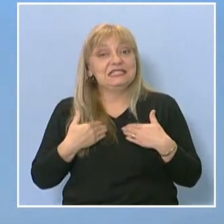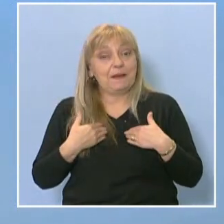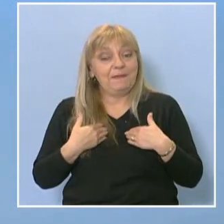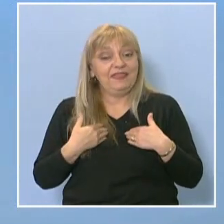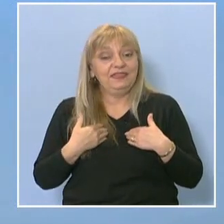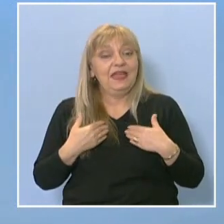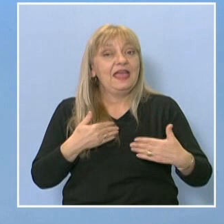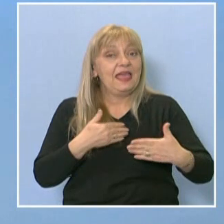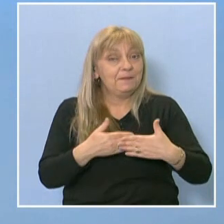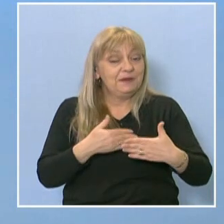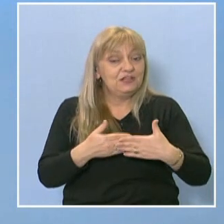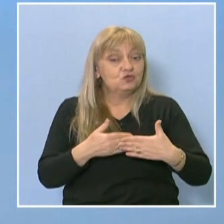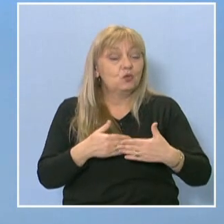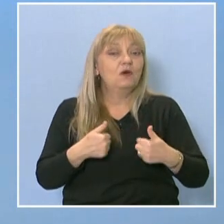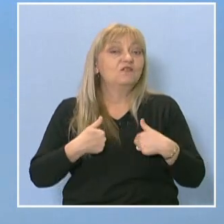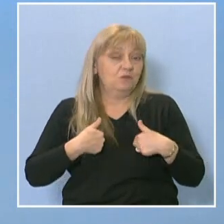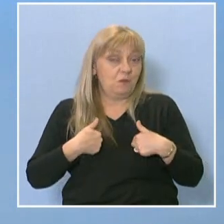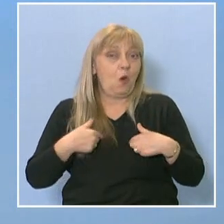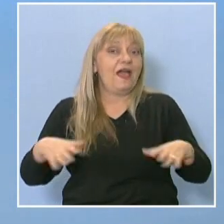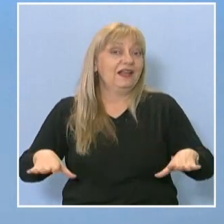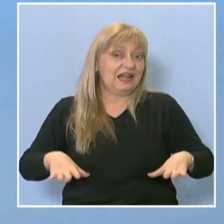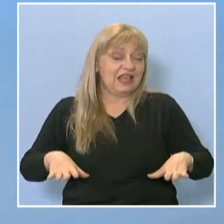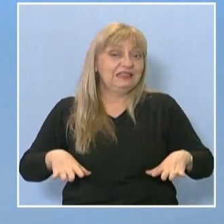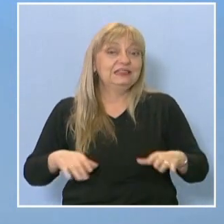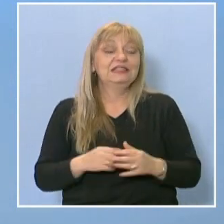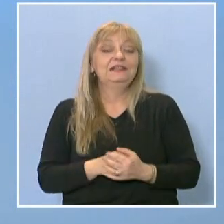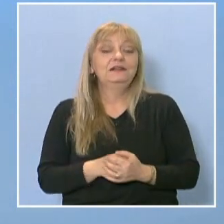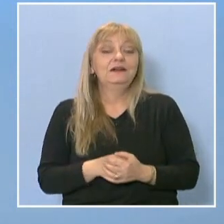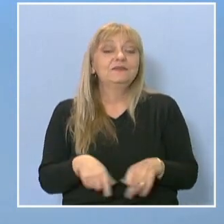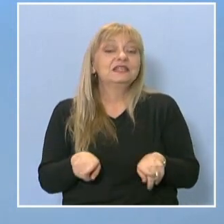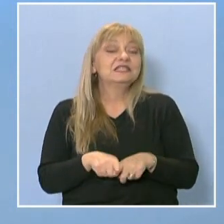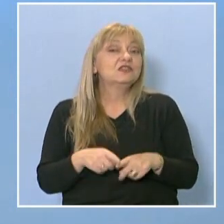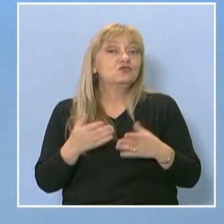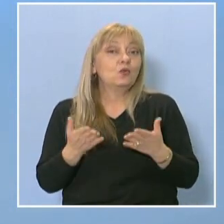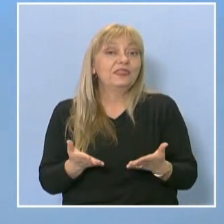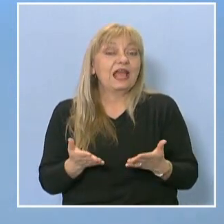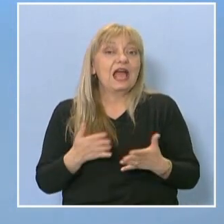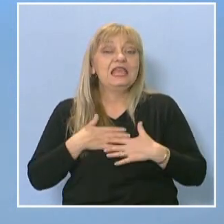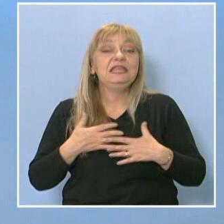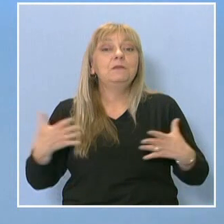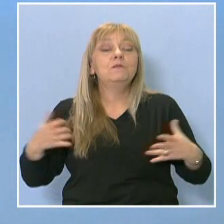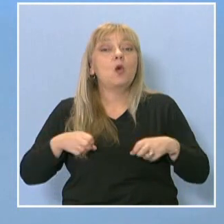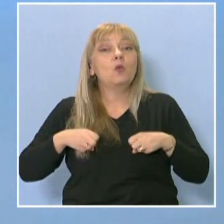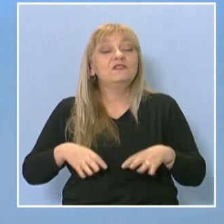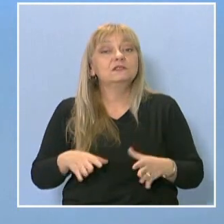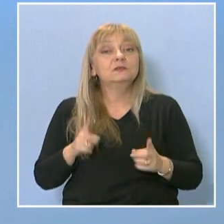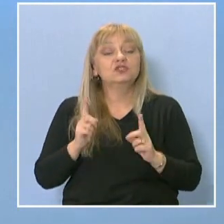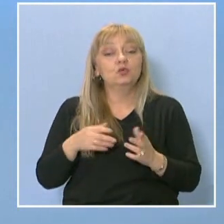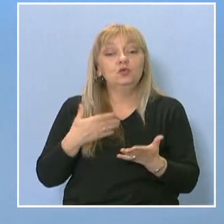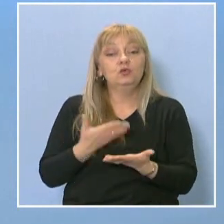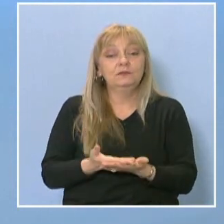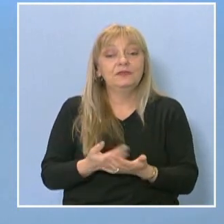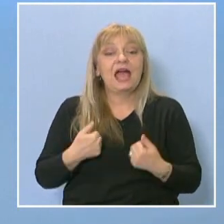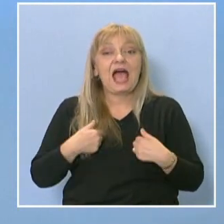понеже е близко в моят карат. Също така има много възможности, които предоставя. Аз проучих